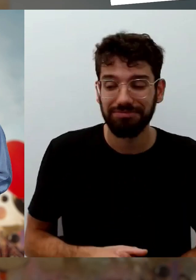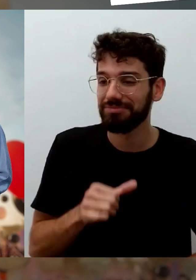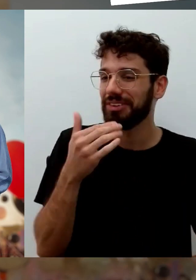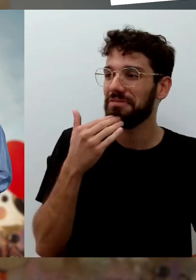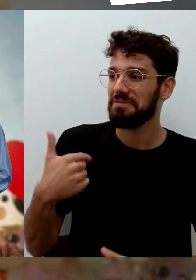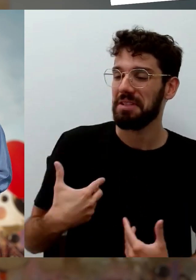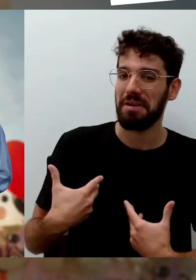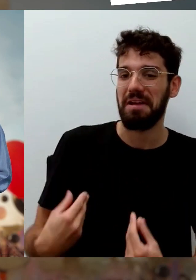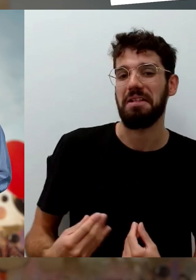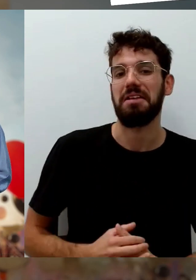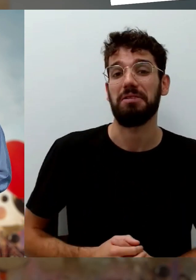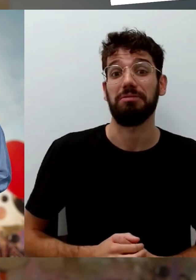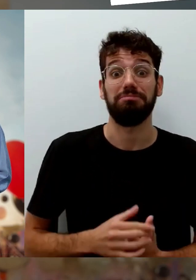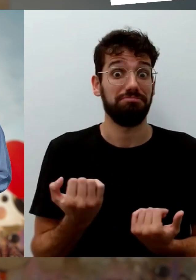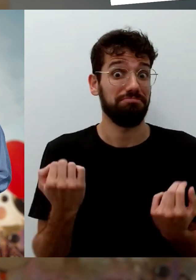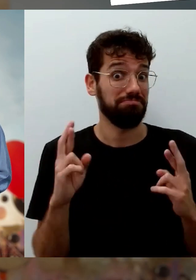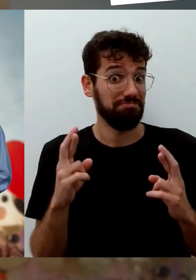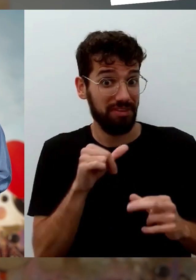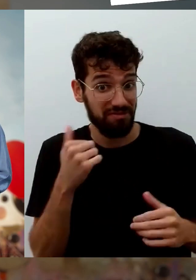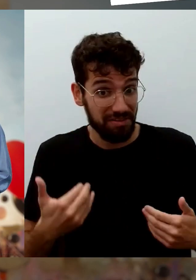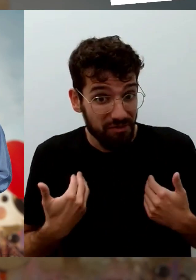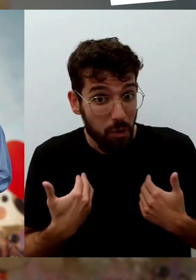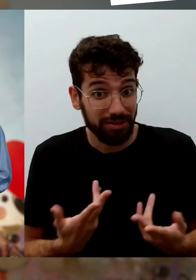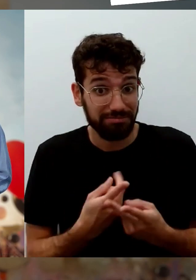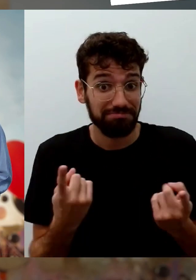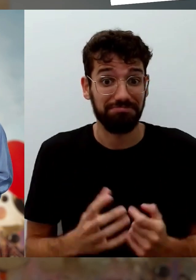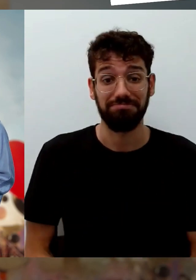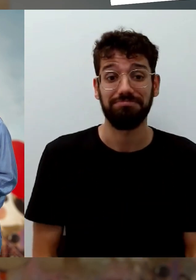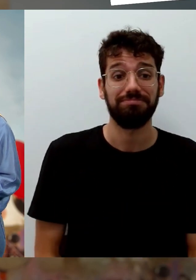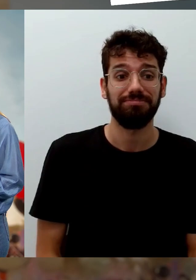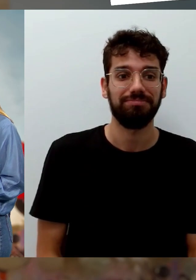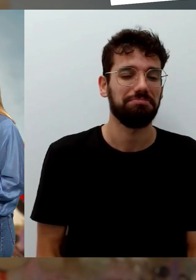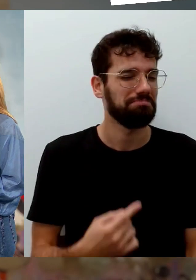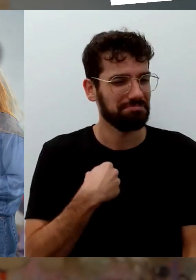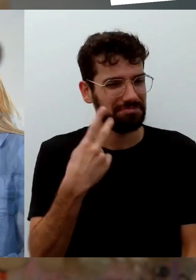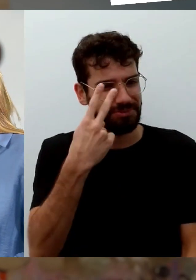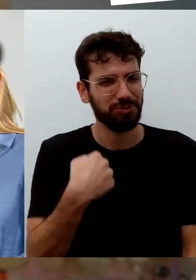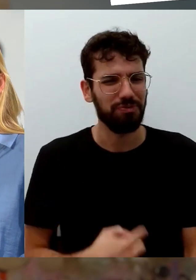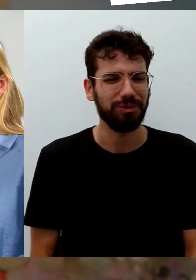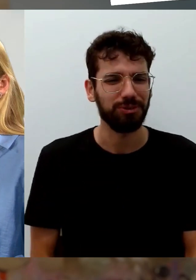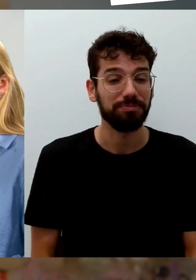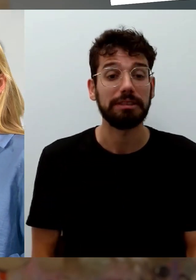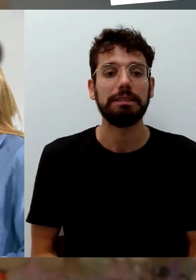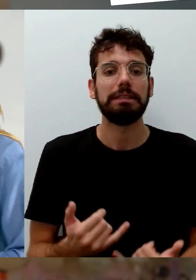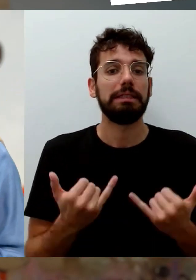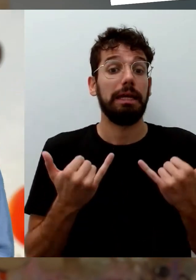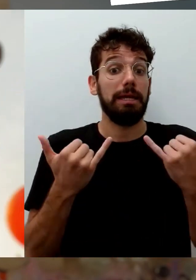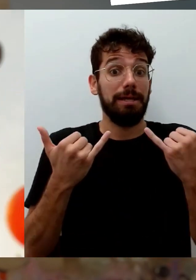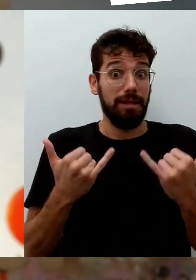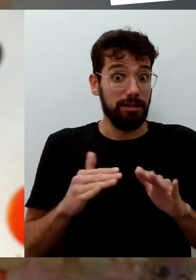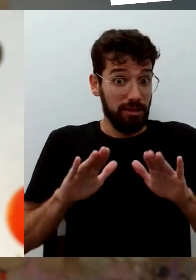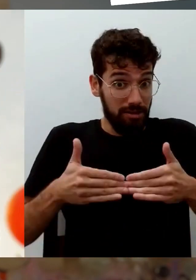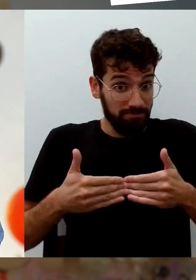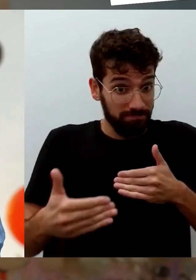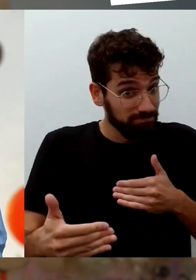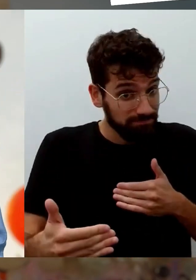die Einladung und viel Freude. Das wird, glaube ich, richtig gut heute. Wunderbar, da sind wir sicher. Ja, und bevor wir weiter losgehen, starten